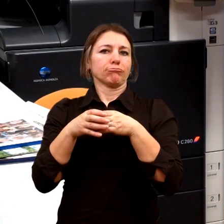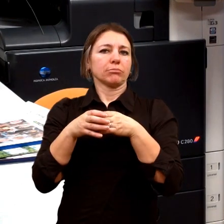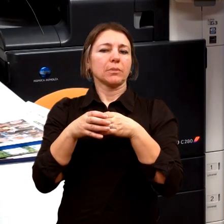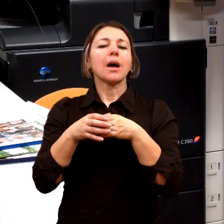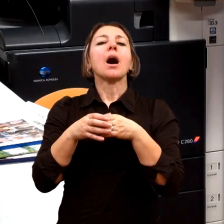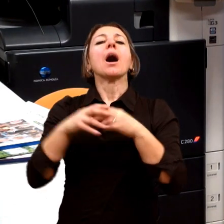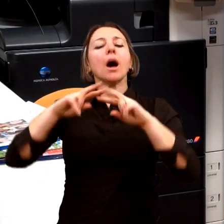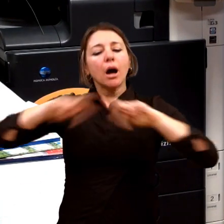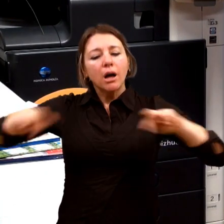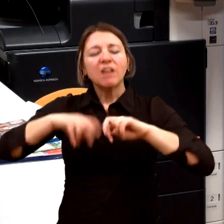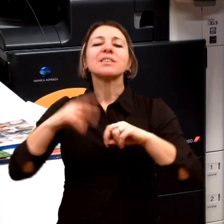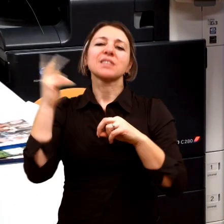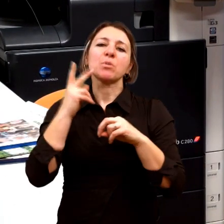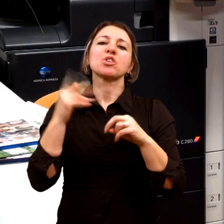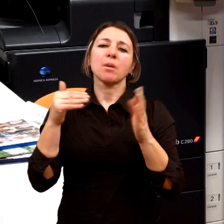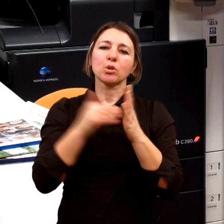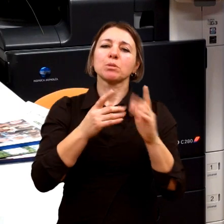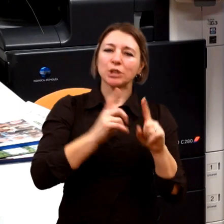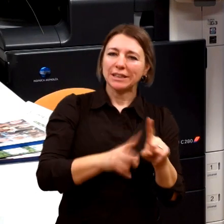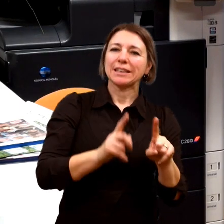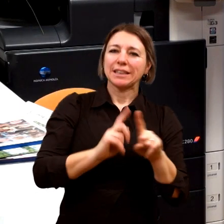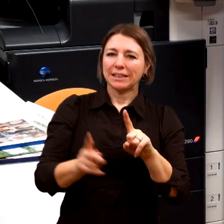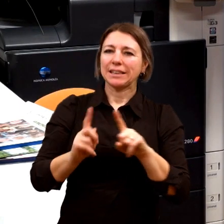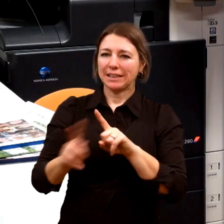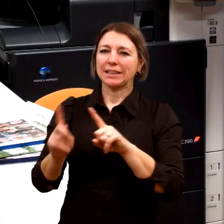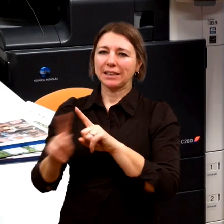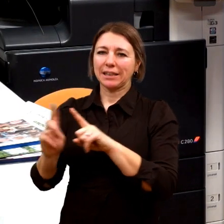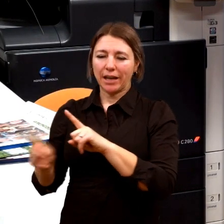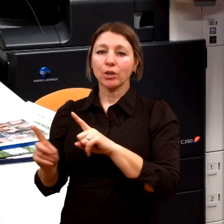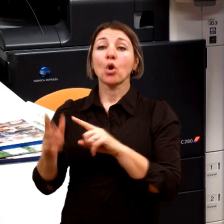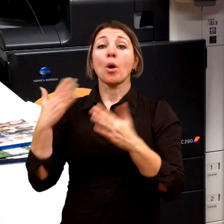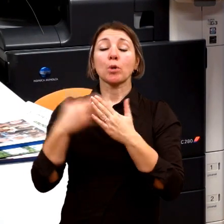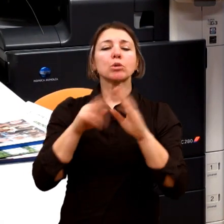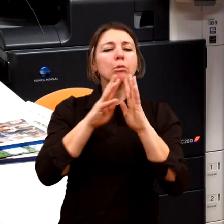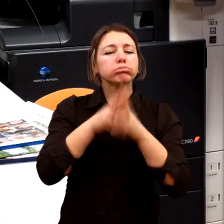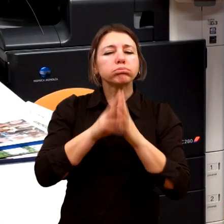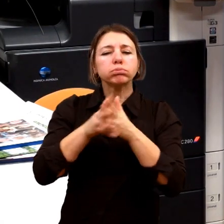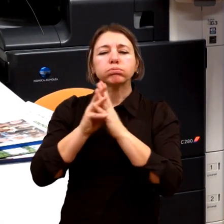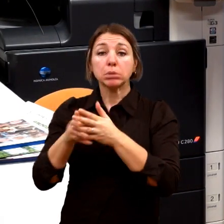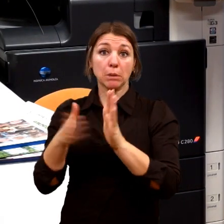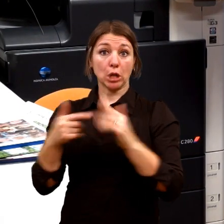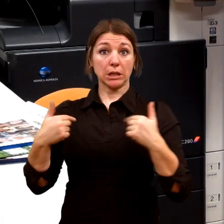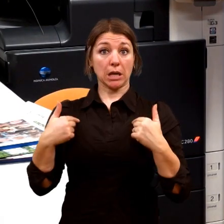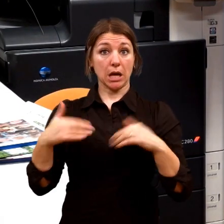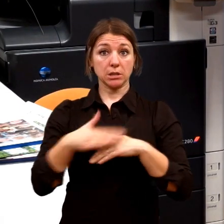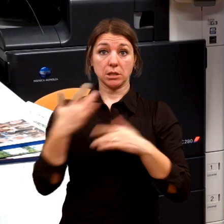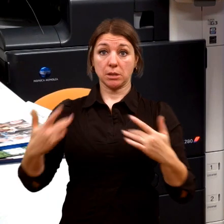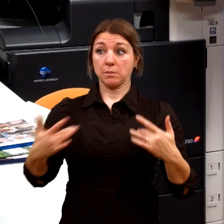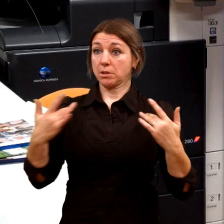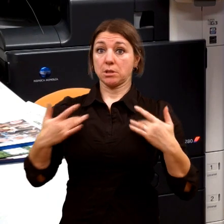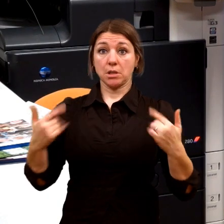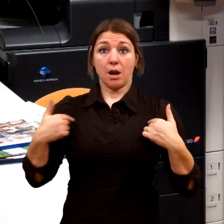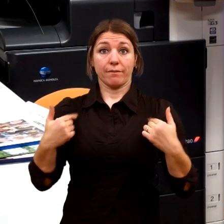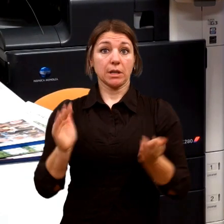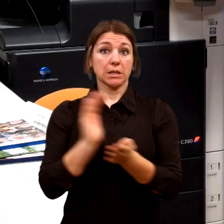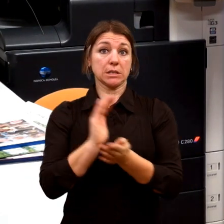potřebujeme. A pokud stanovíme, co třeba i já, který se pokládám za intaktního